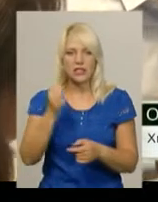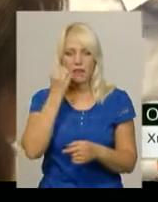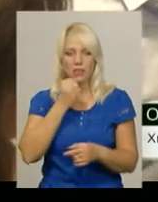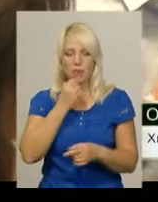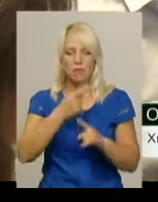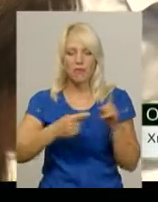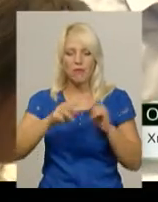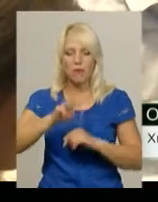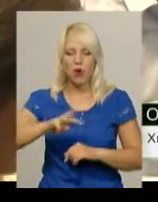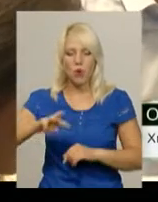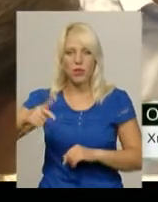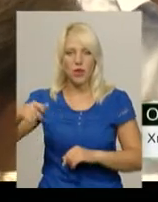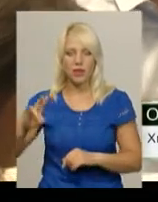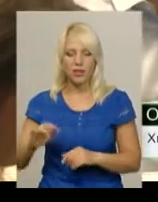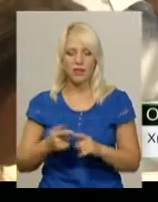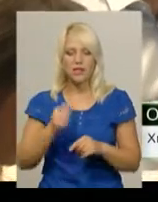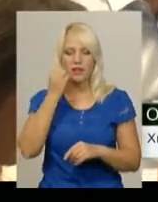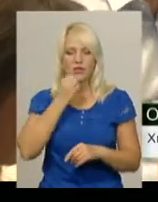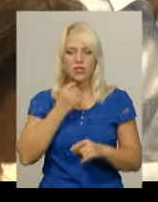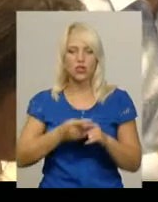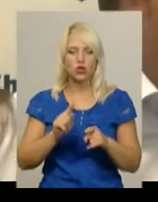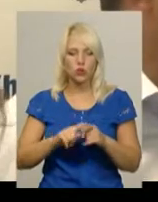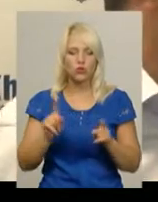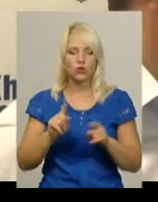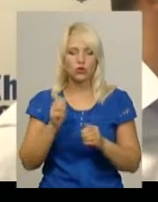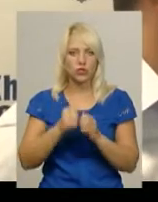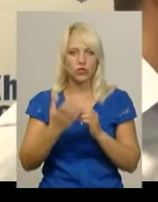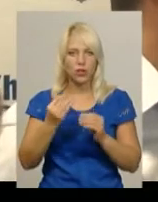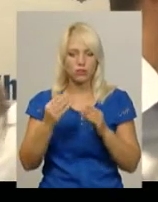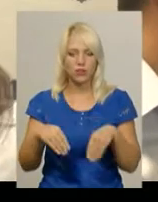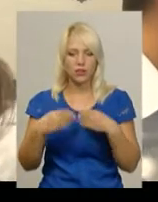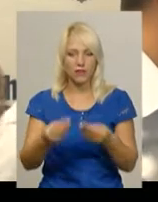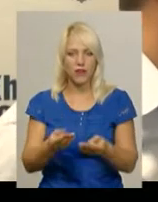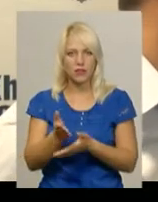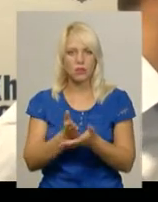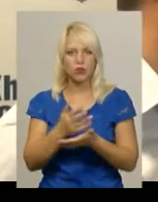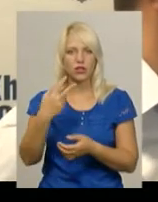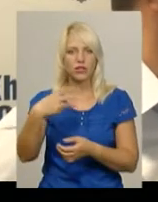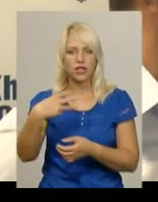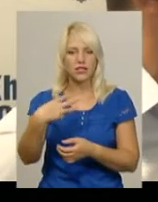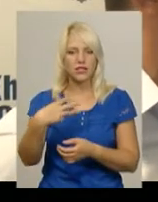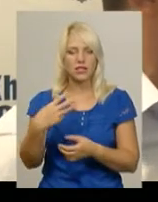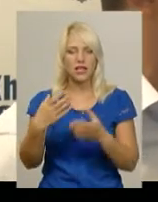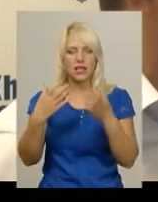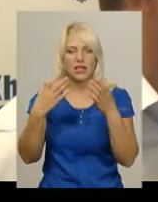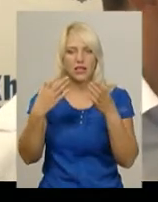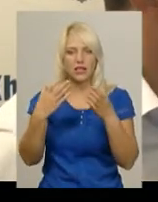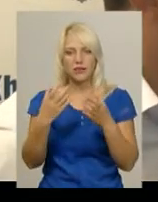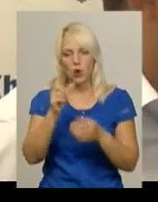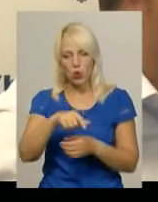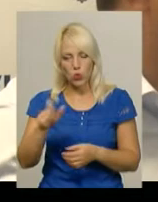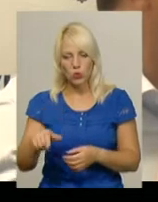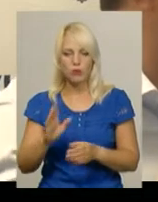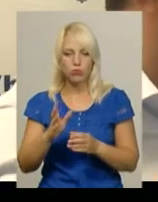станції в себе і будемо надавати послугу 30 людям приблизно, ми плануємо, що станції окупляться десь приблизно за 6-7 місяців,